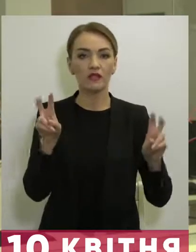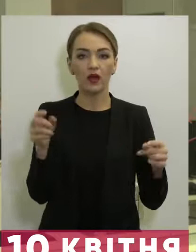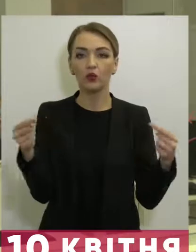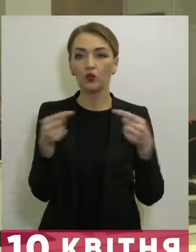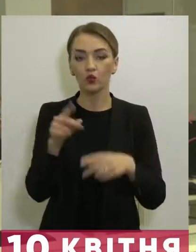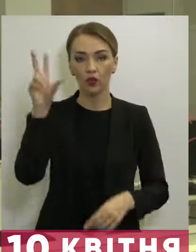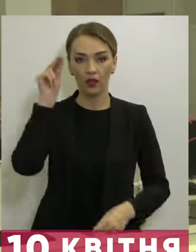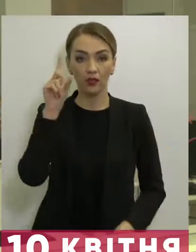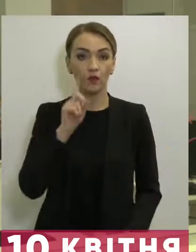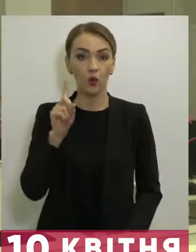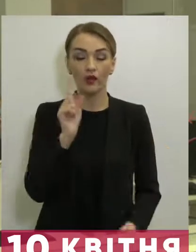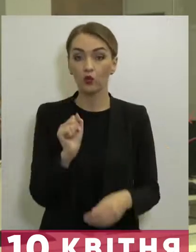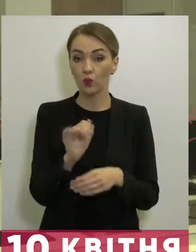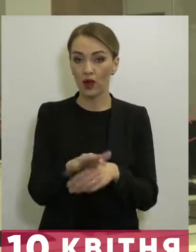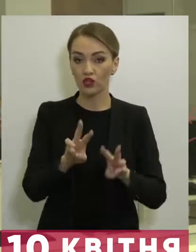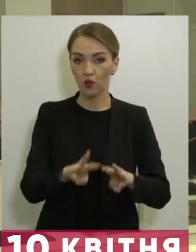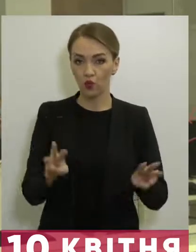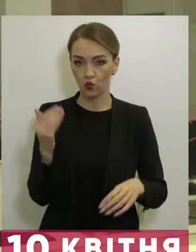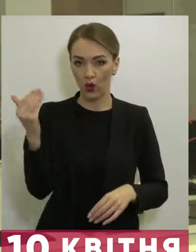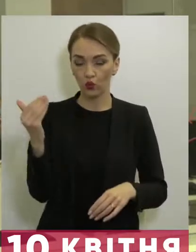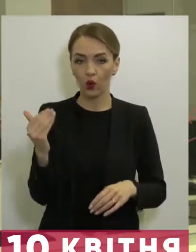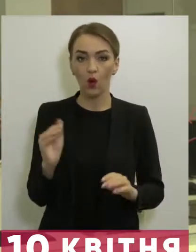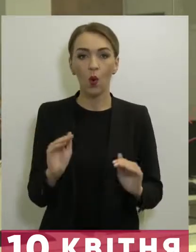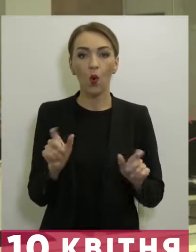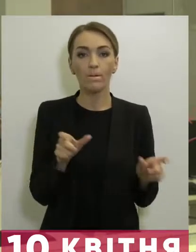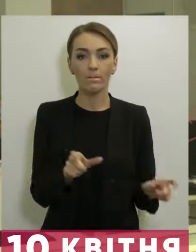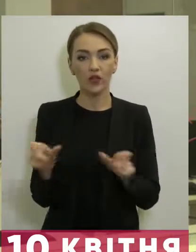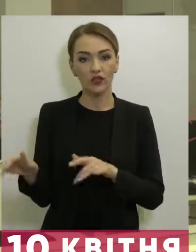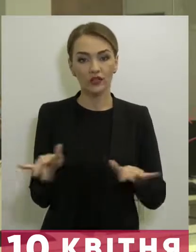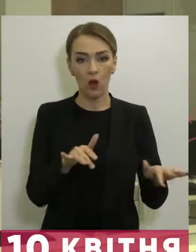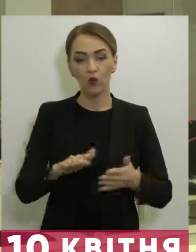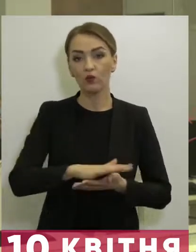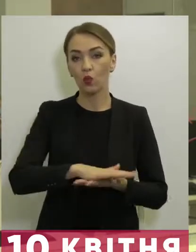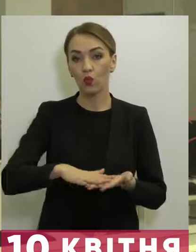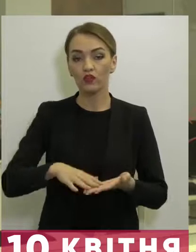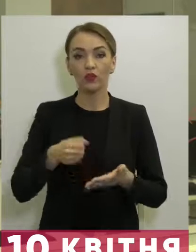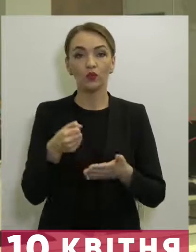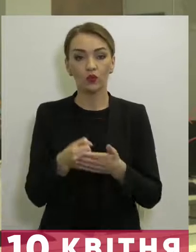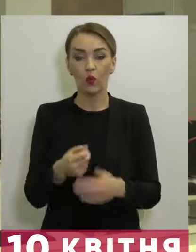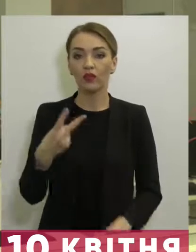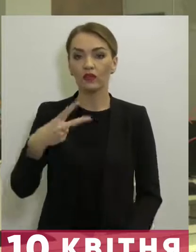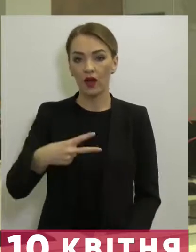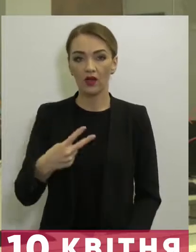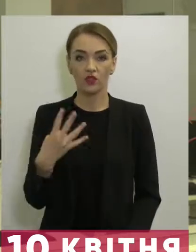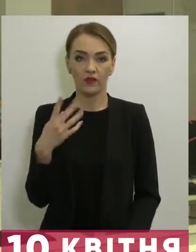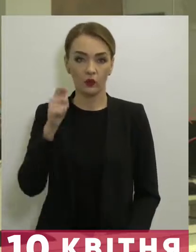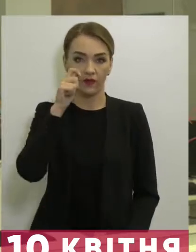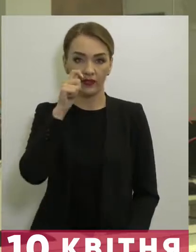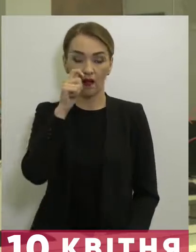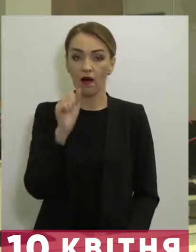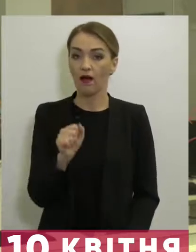дати, поки за розпорядженням уряду обмежені заходи продовжені до 24 квітня.